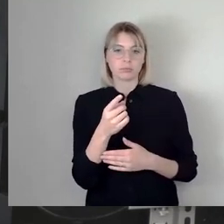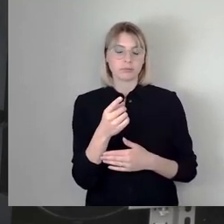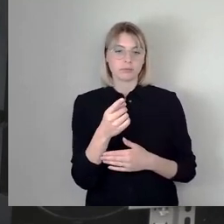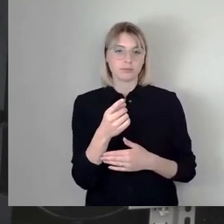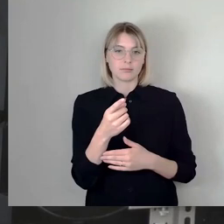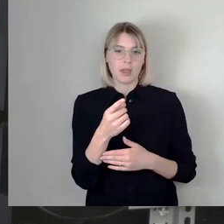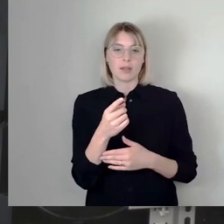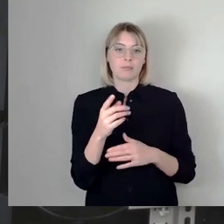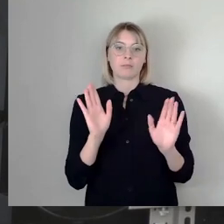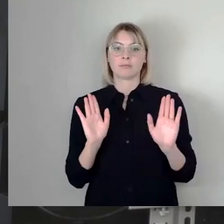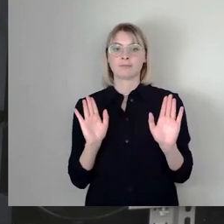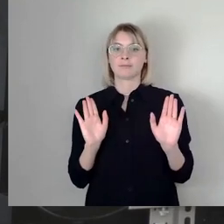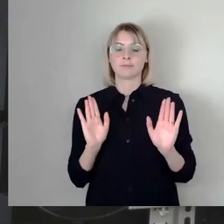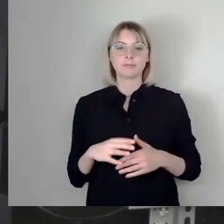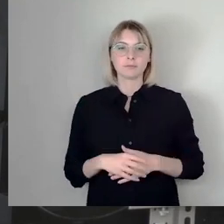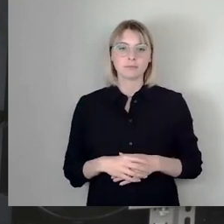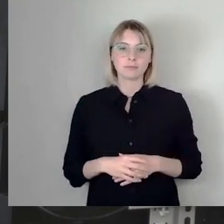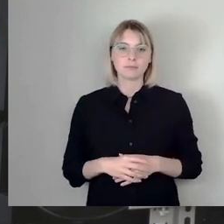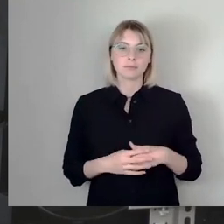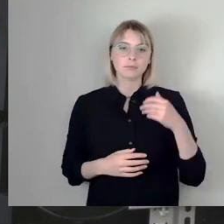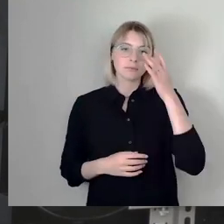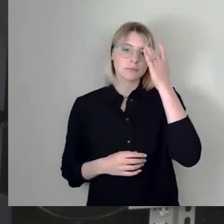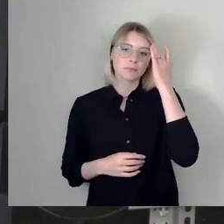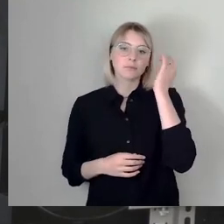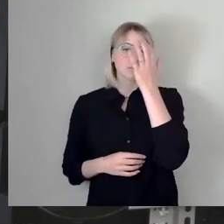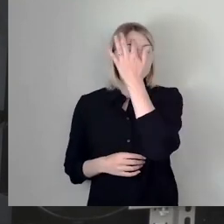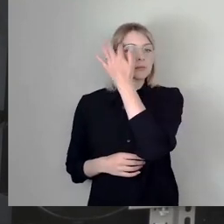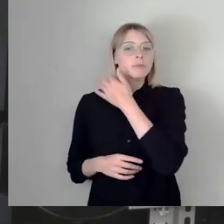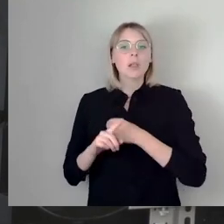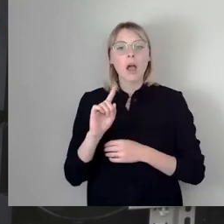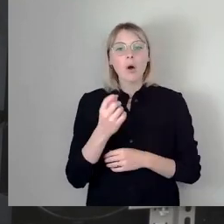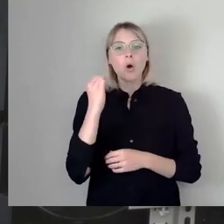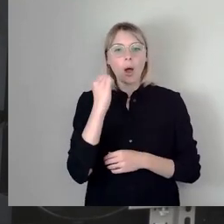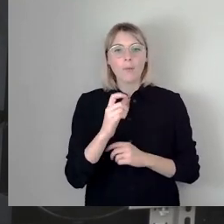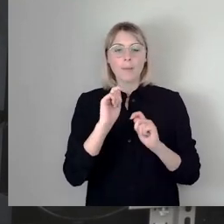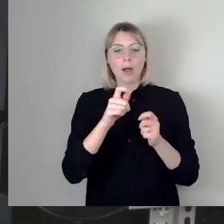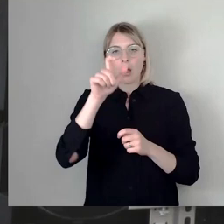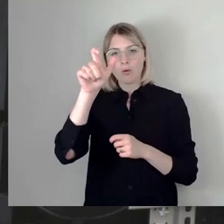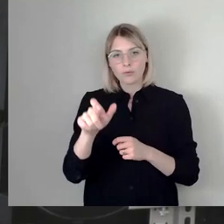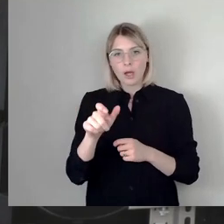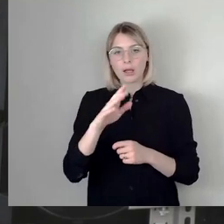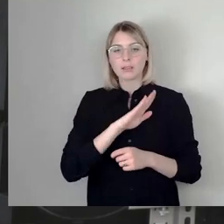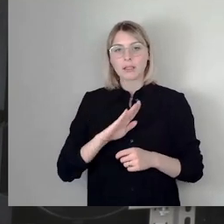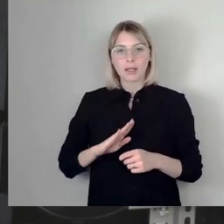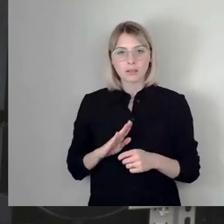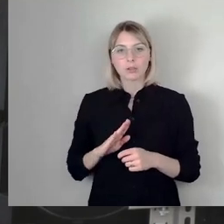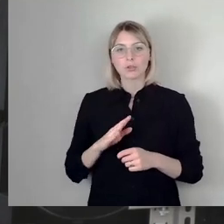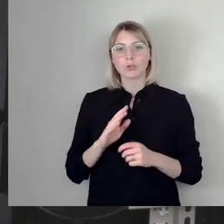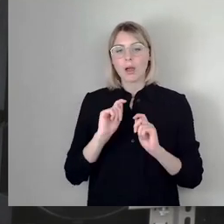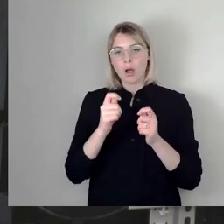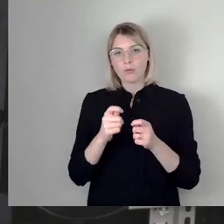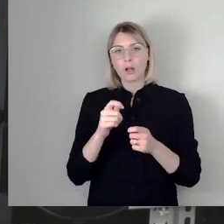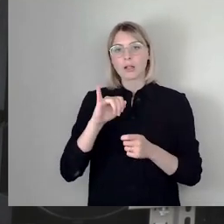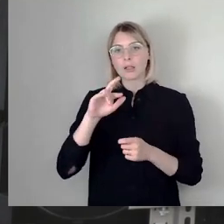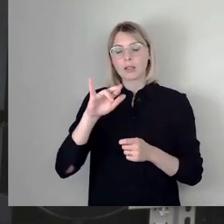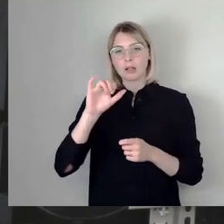Wir müssen, so meine ich, auch der Opferbeauftragten der sächsischen Staatsregierung, Iris Kloppich, sehr dankbar sein, dass sie über